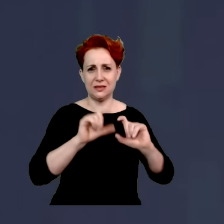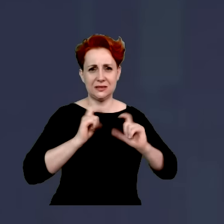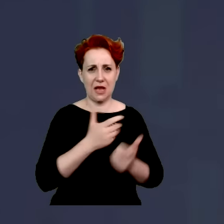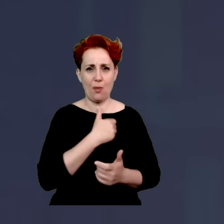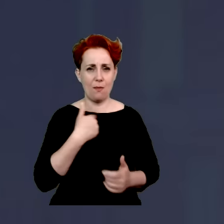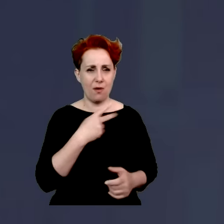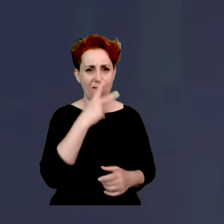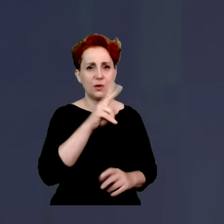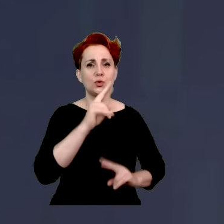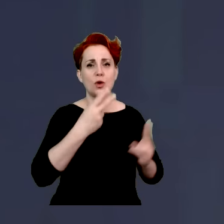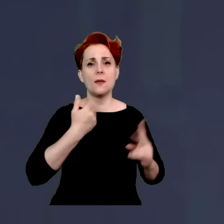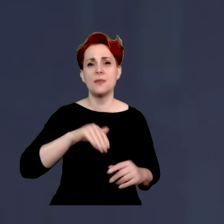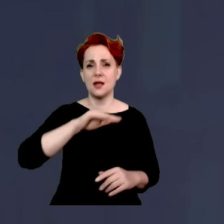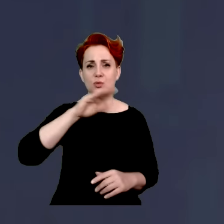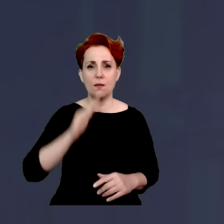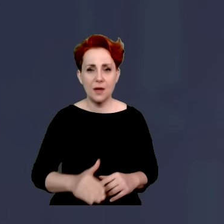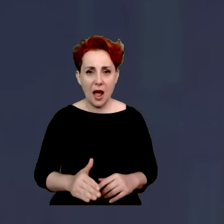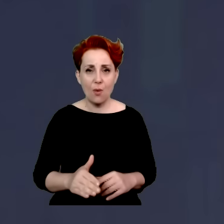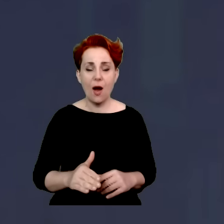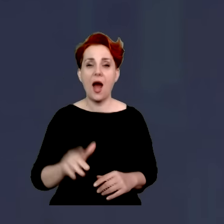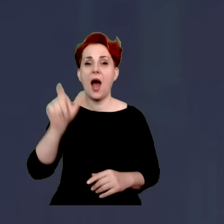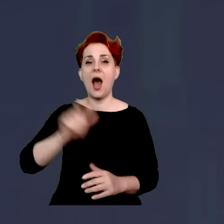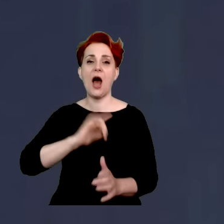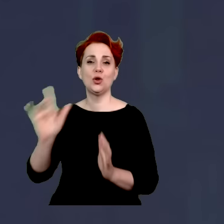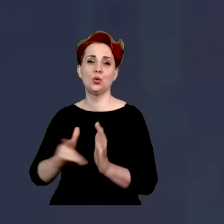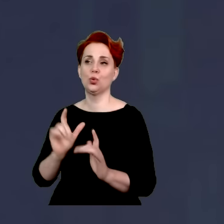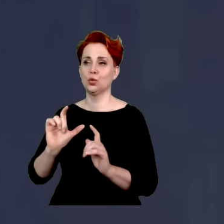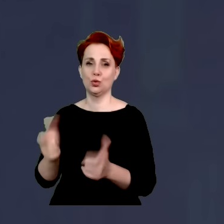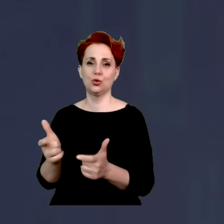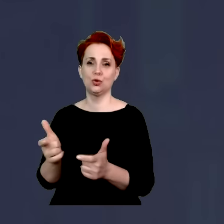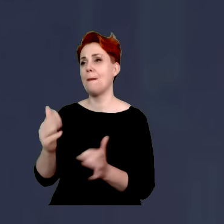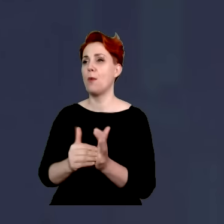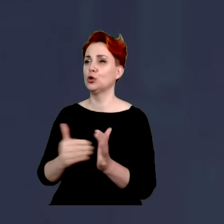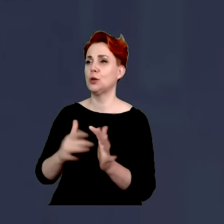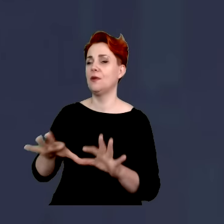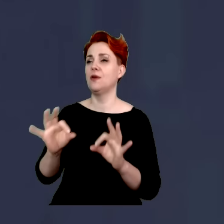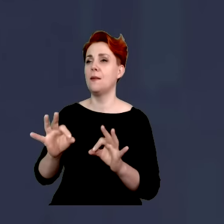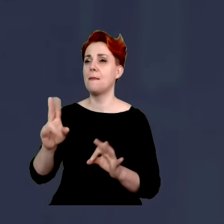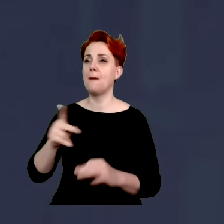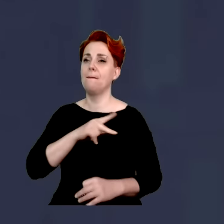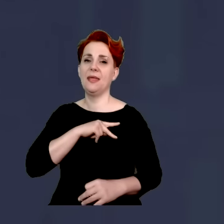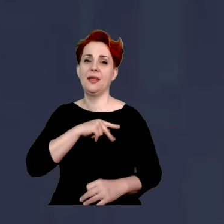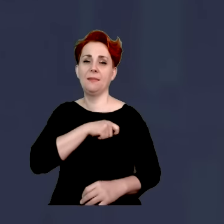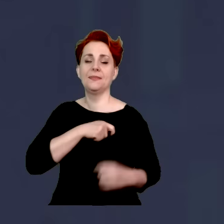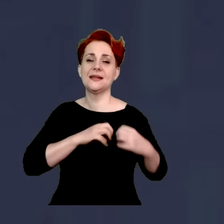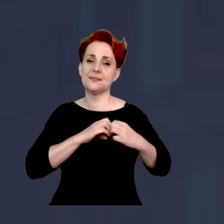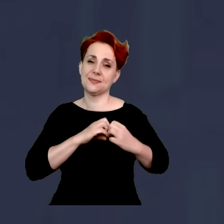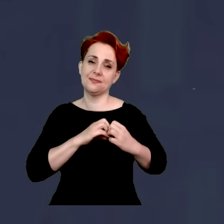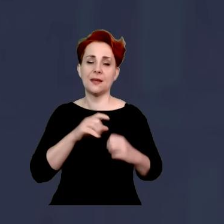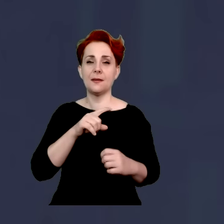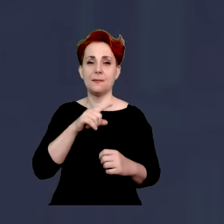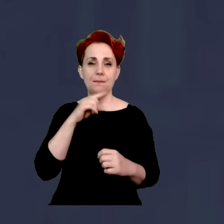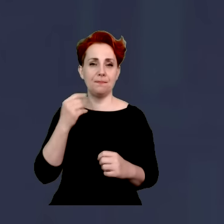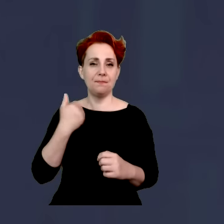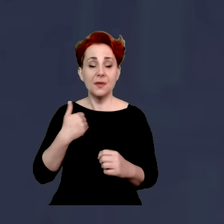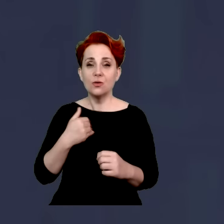Bielska Białej, a Tusk z tym przyklejonym na potrzeby wyborcze papierowym, biało-czerwonym serduszkiem obraża